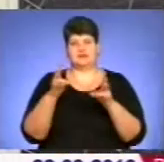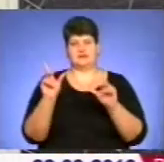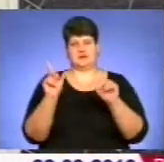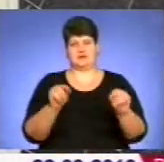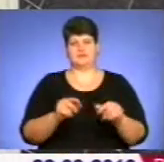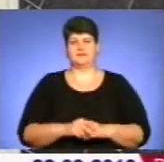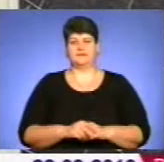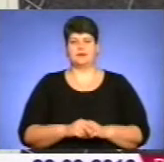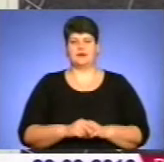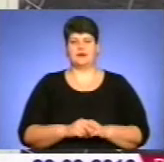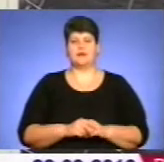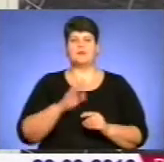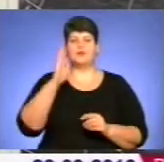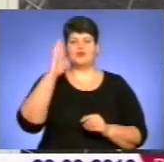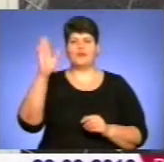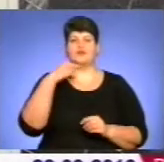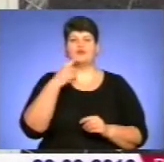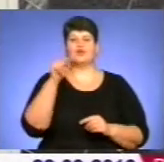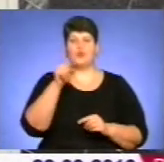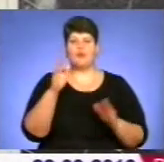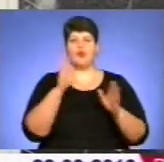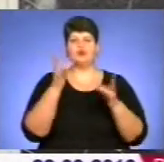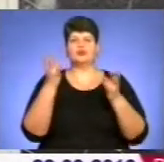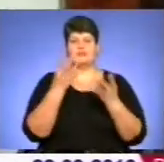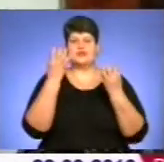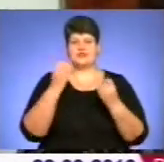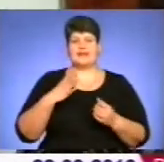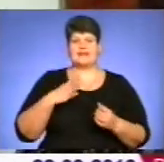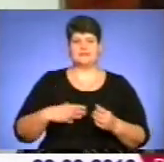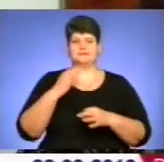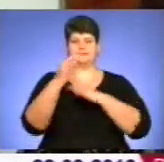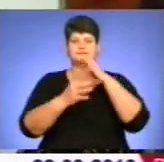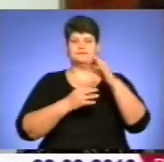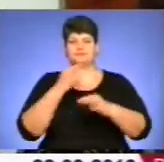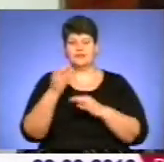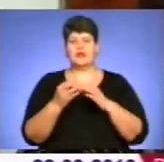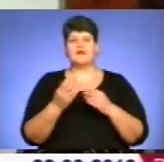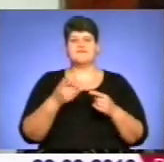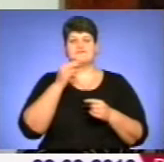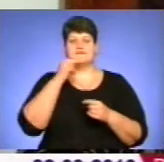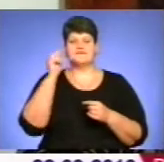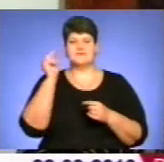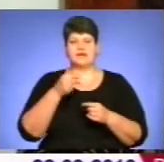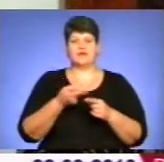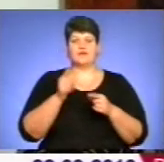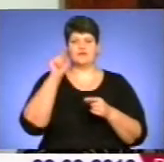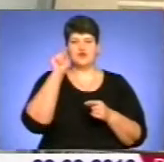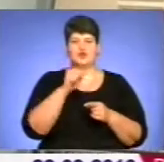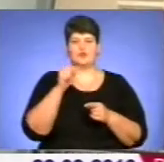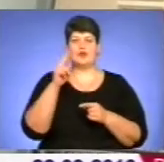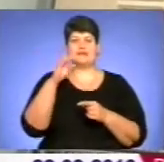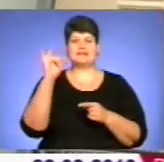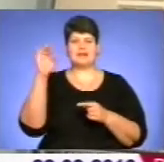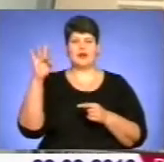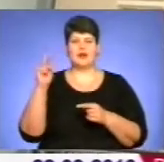Метеорологи кажуть, що таку погоду доведеться терпіти ще більше доби. Винний у цьому циклон із Балкан. Лише завтра, у